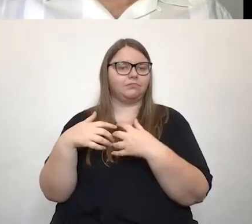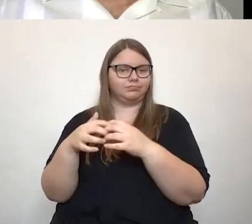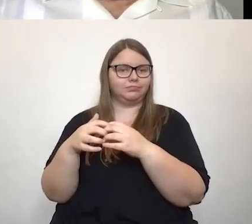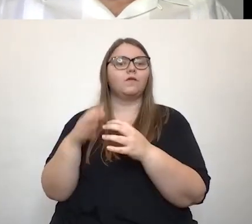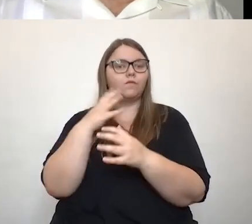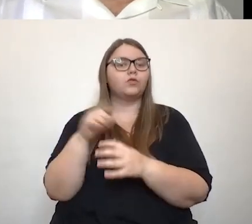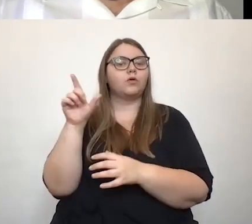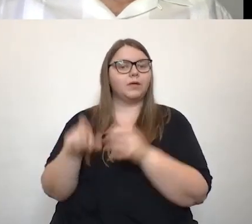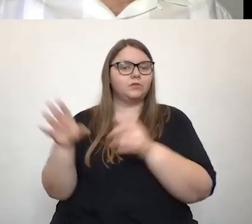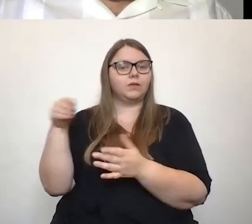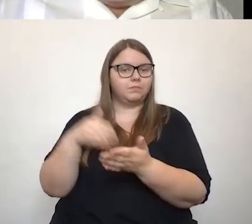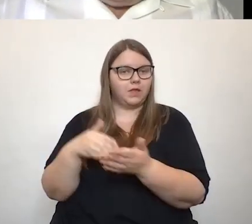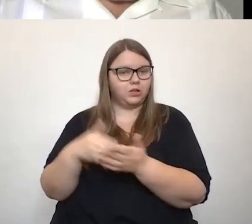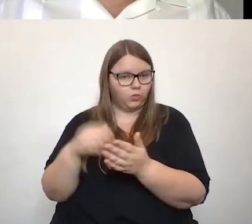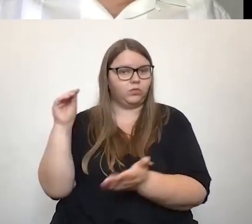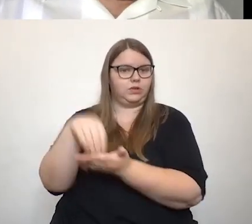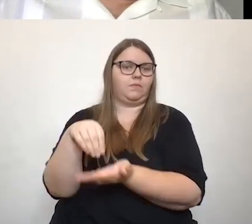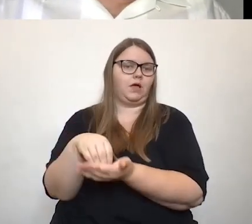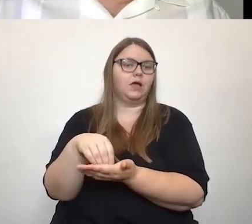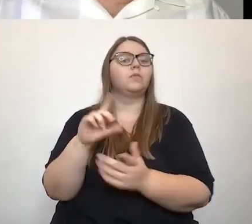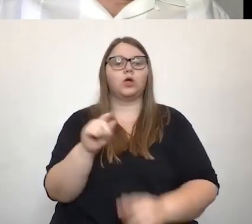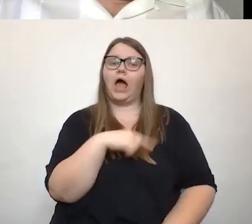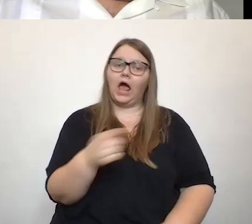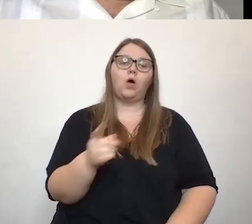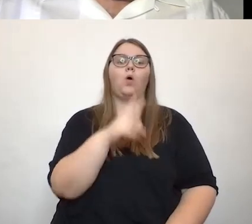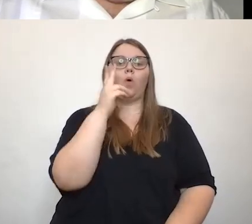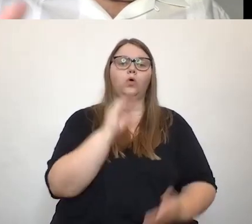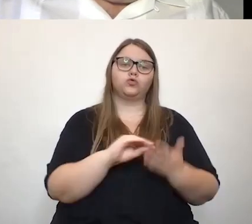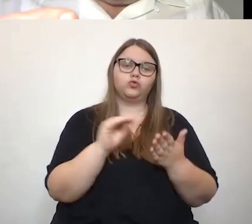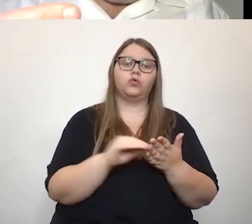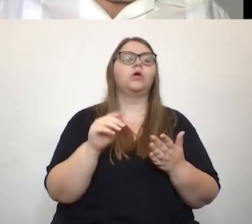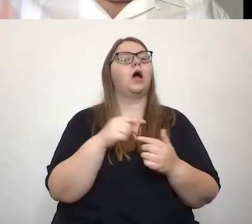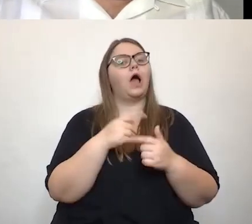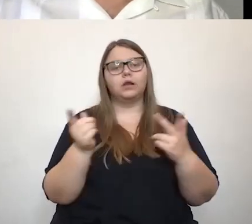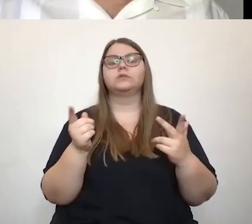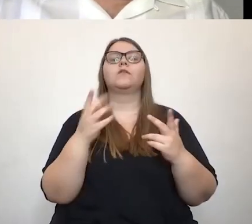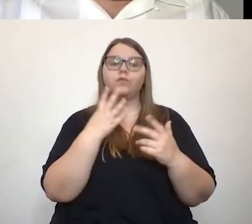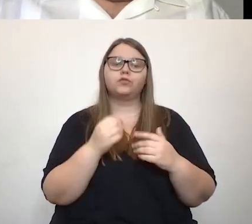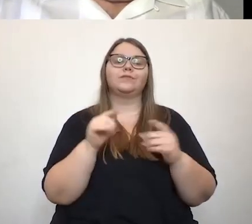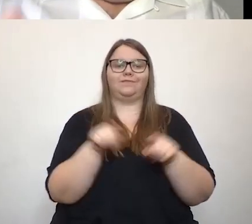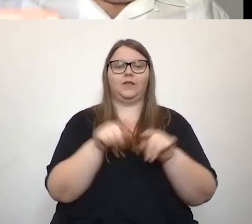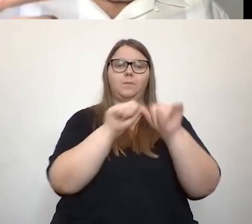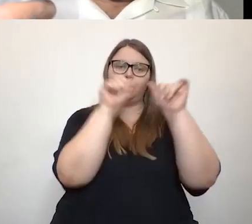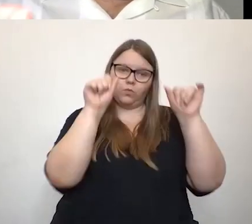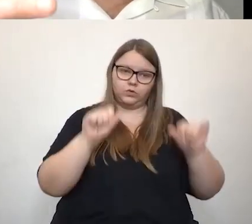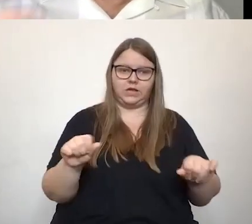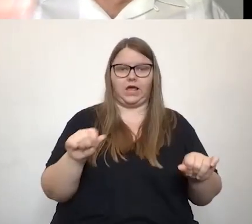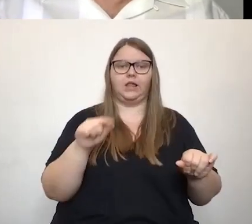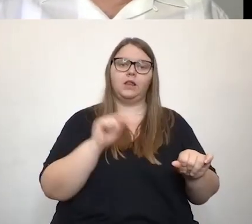Behinderung, das heißt, wir bauen also jetzt andere Hochschule, andere HAW in Deutschland als Modell letztendlich ein